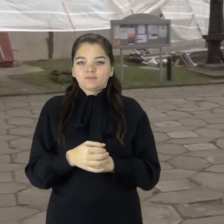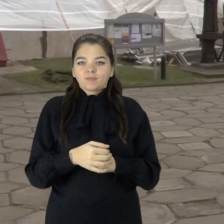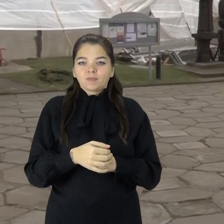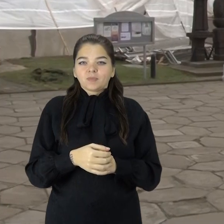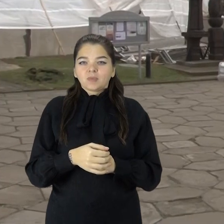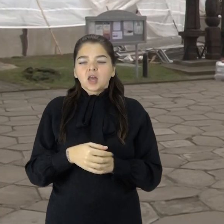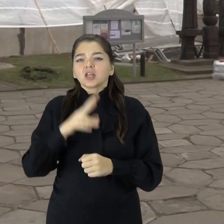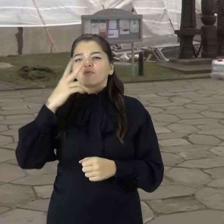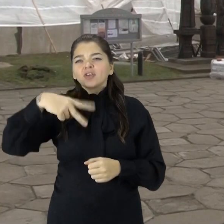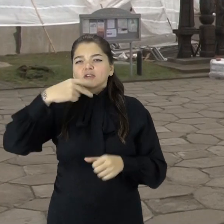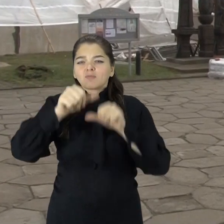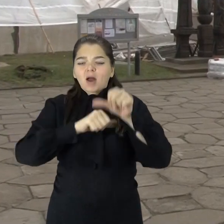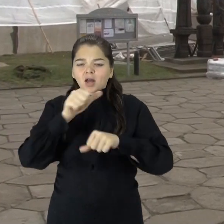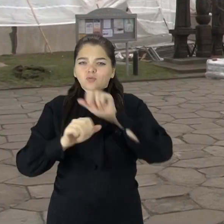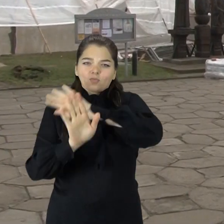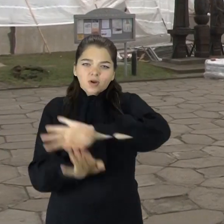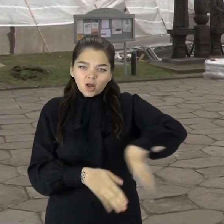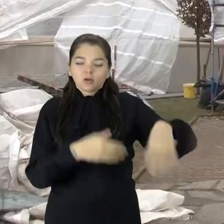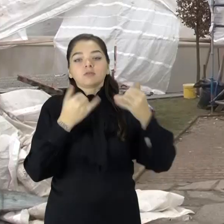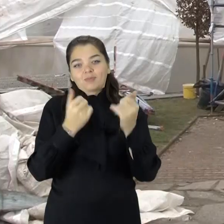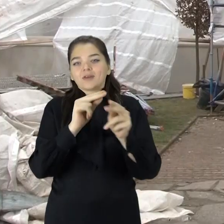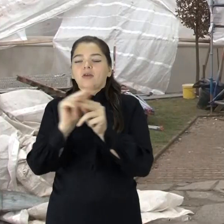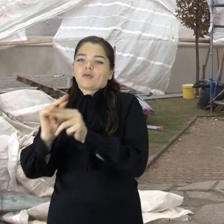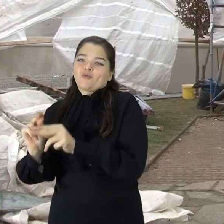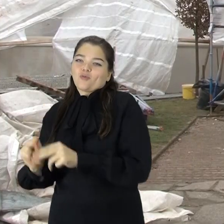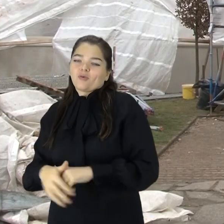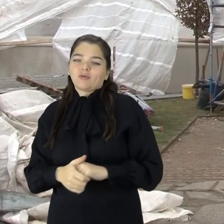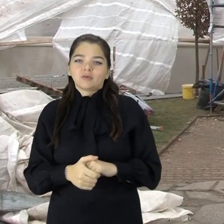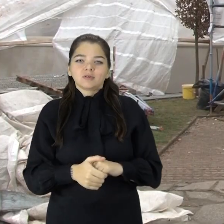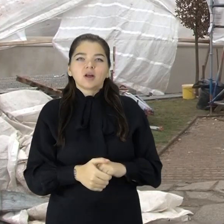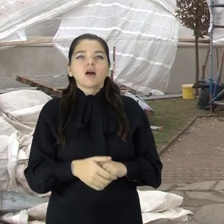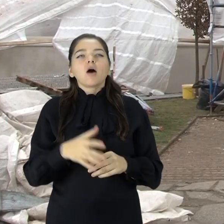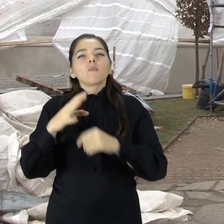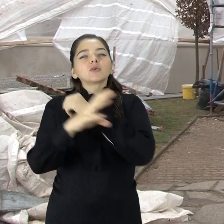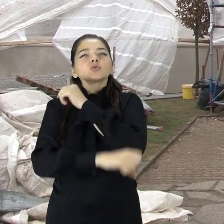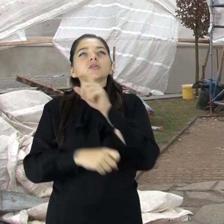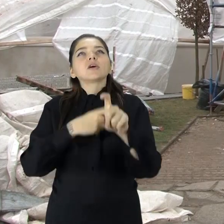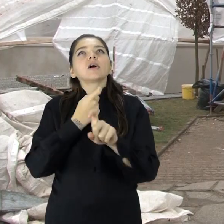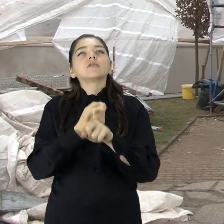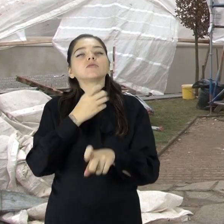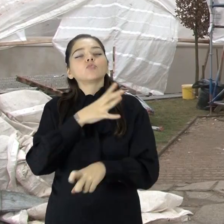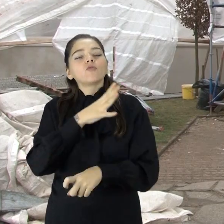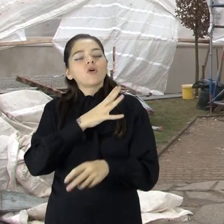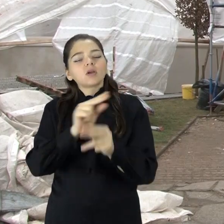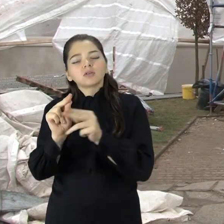beveik dviejų dešimt mėčių. Tokia renovacija, kuri buvo paskutinį kartą prieš